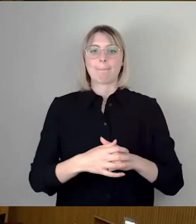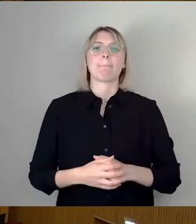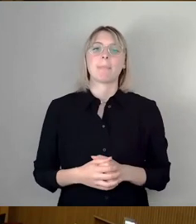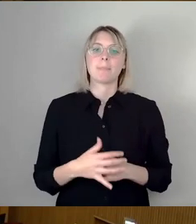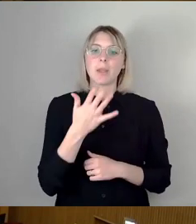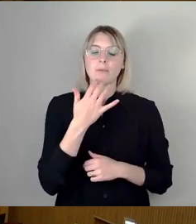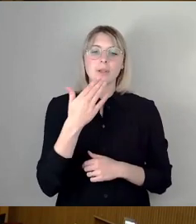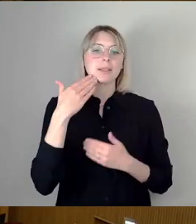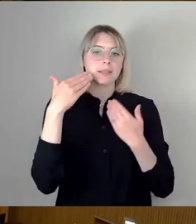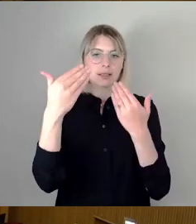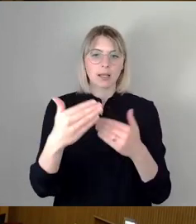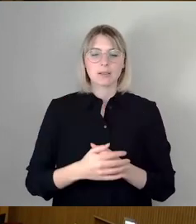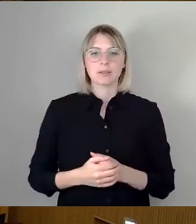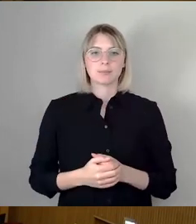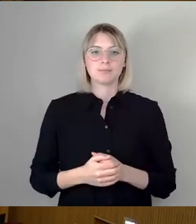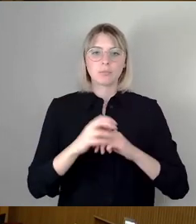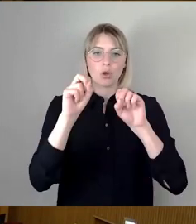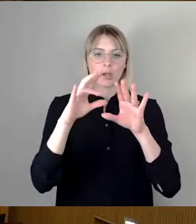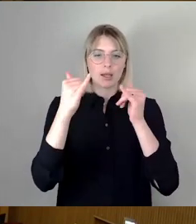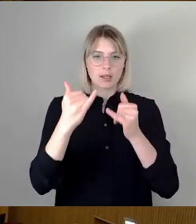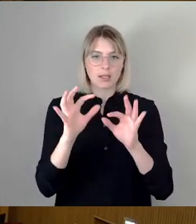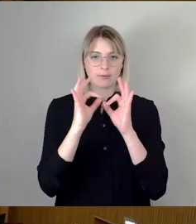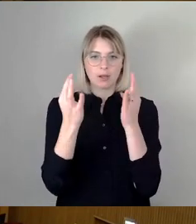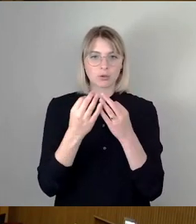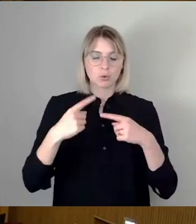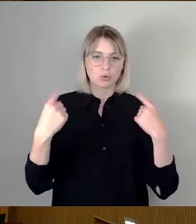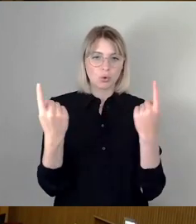Okay, dann wollen wir jetzt in die Fraktionsrunde starten. Herr Lommel,